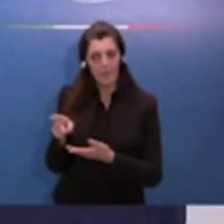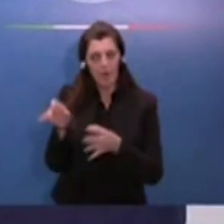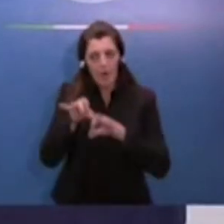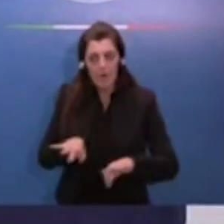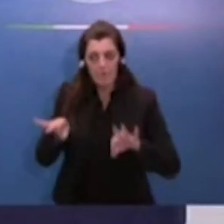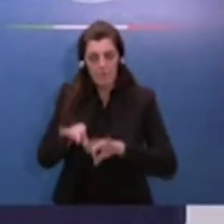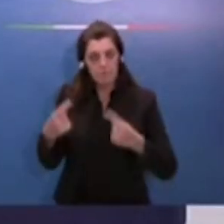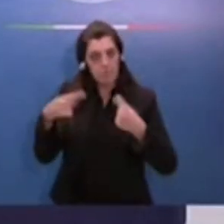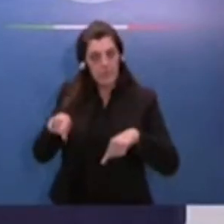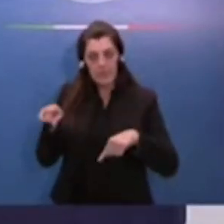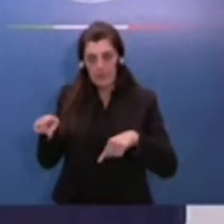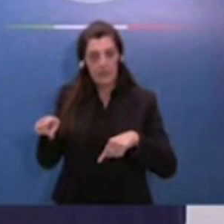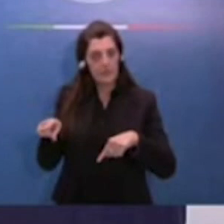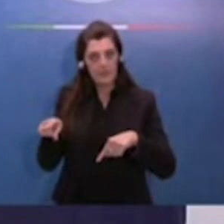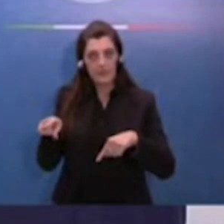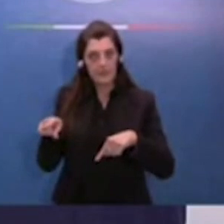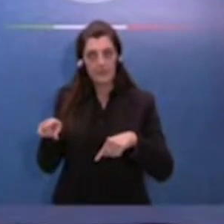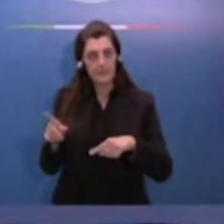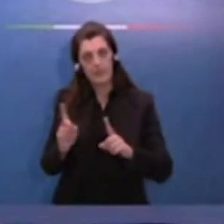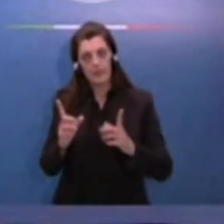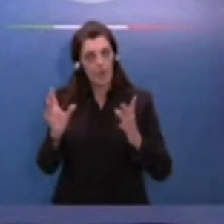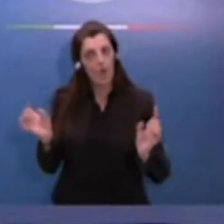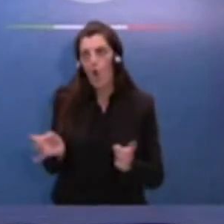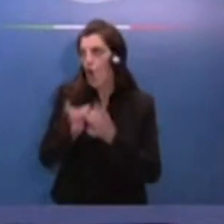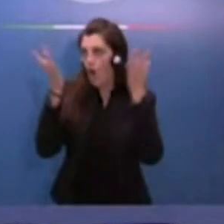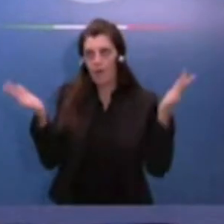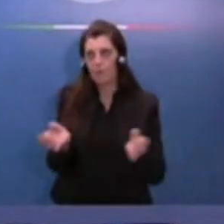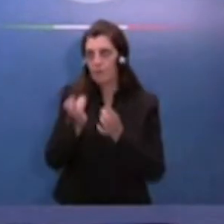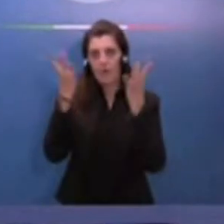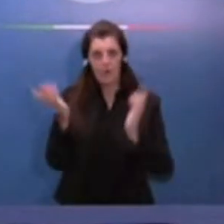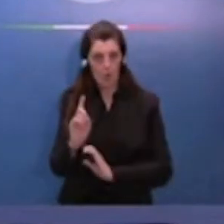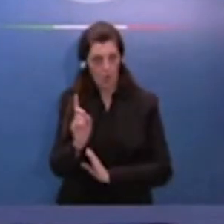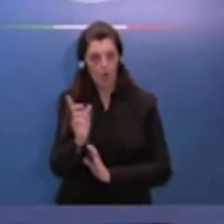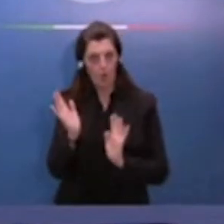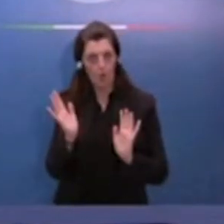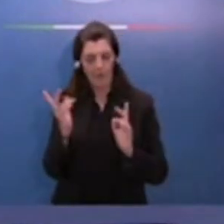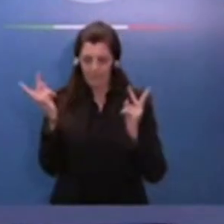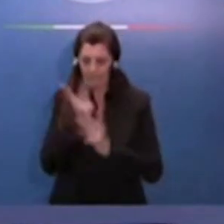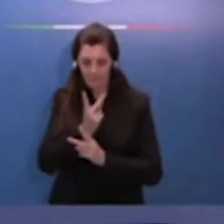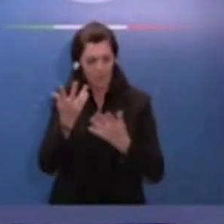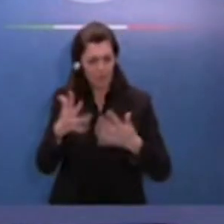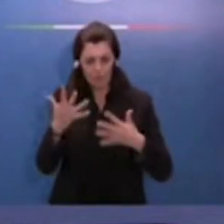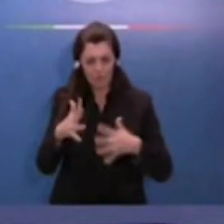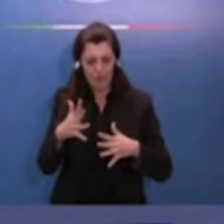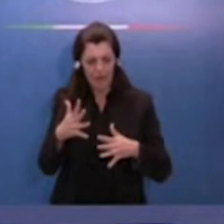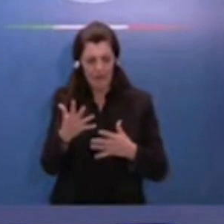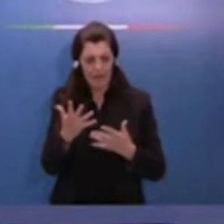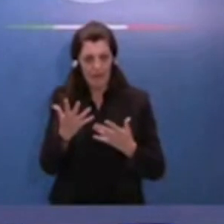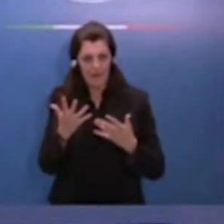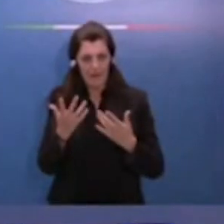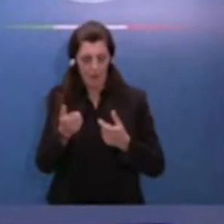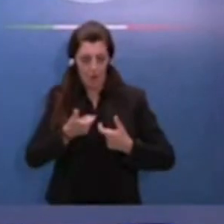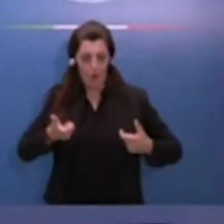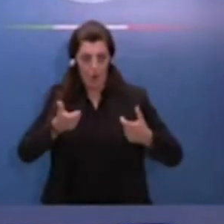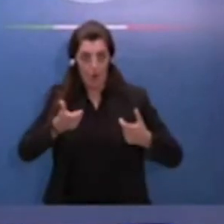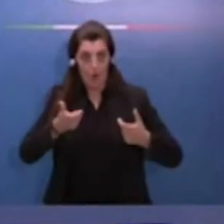occasionale, ma abbiamo cominciato a lavorarci praticamente dalla formazione di questo